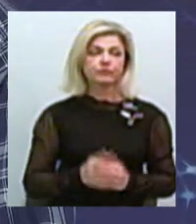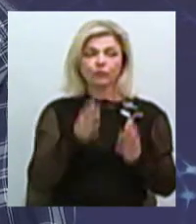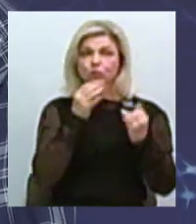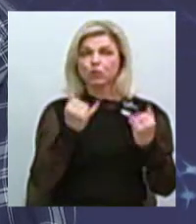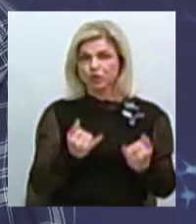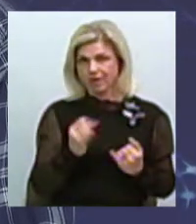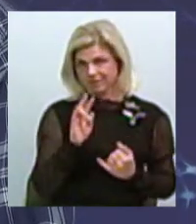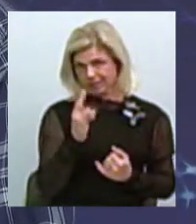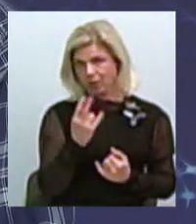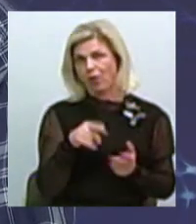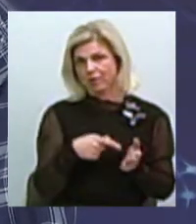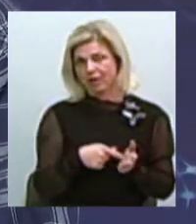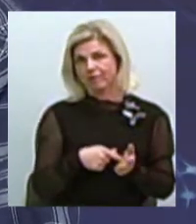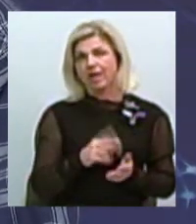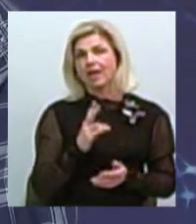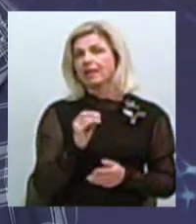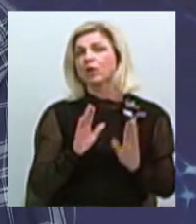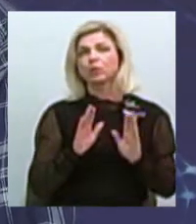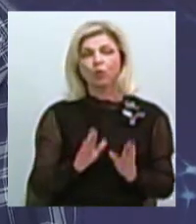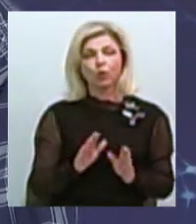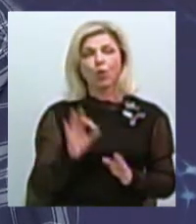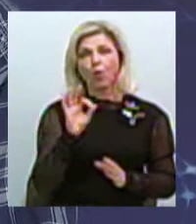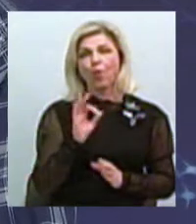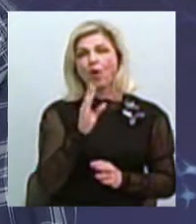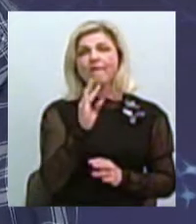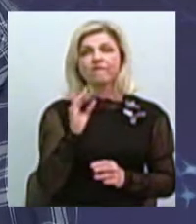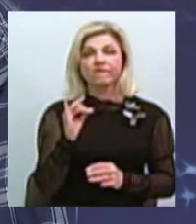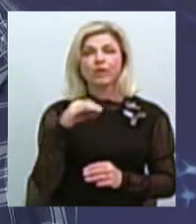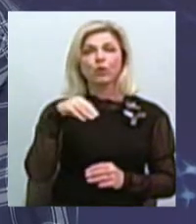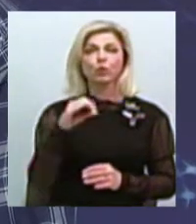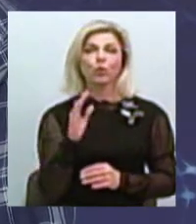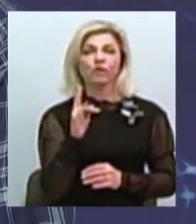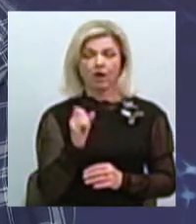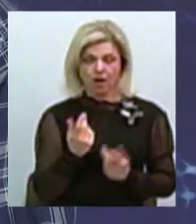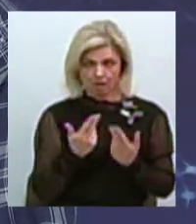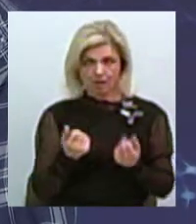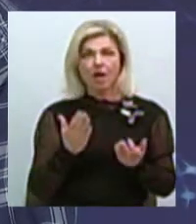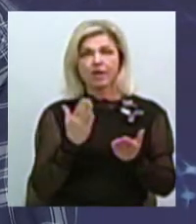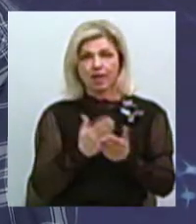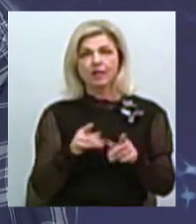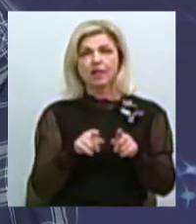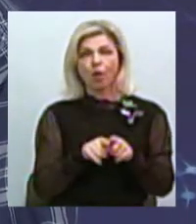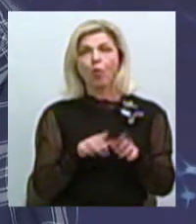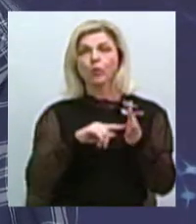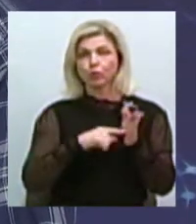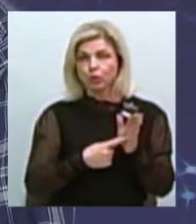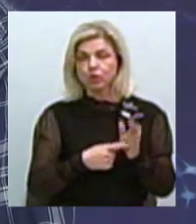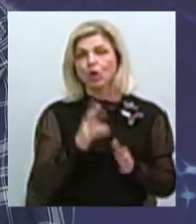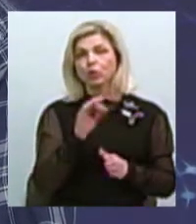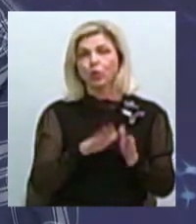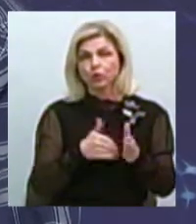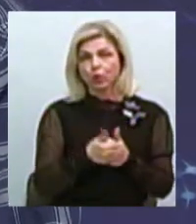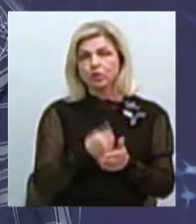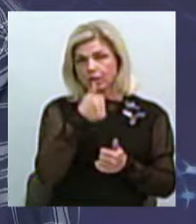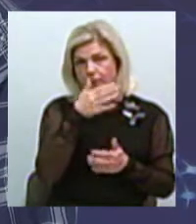Тому не тільки про Вітовку, дійсно є такий пункт, населений пункт, але досі ми не можемо